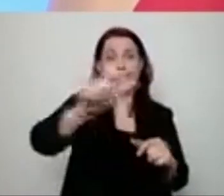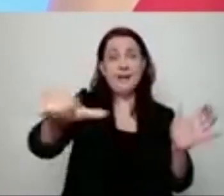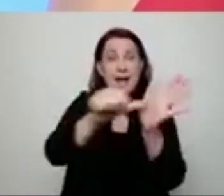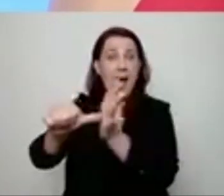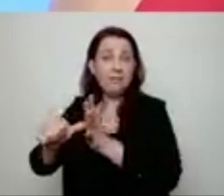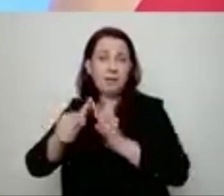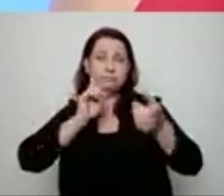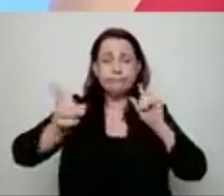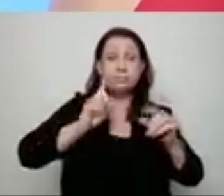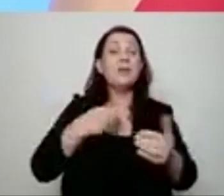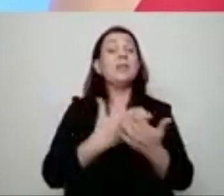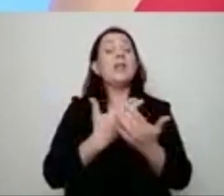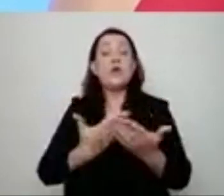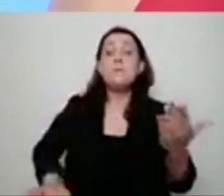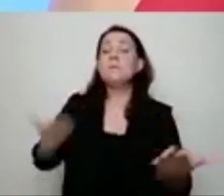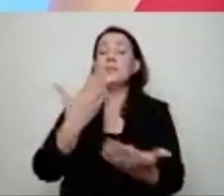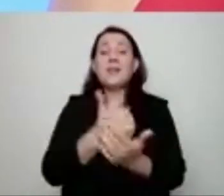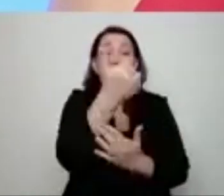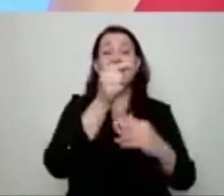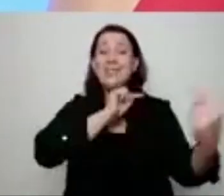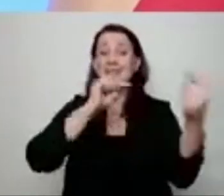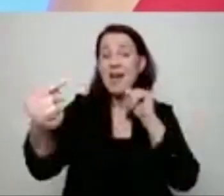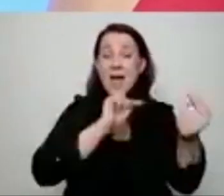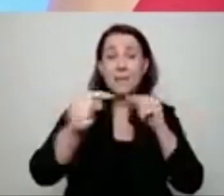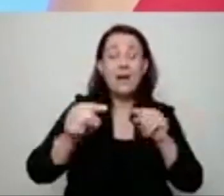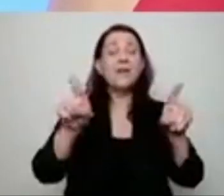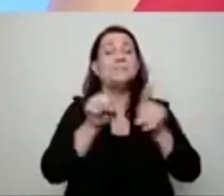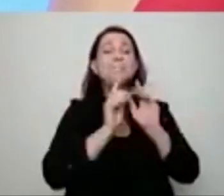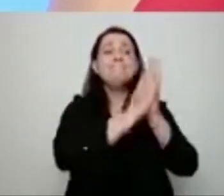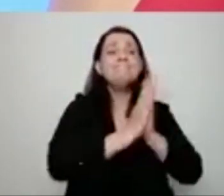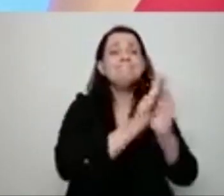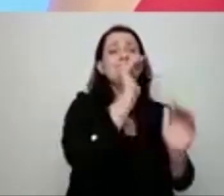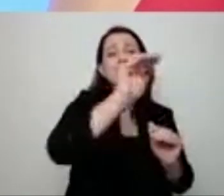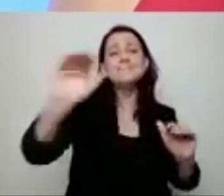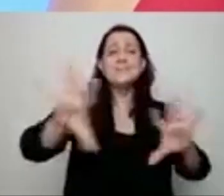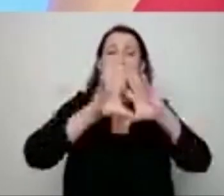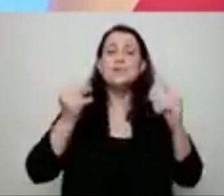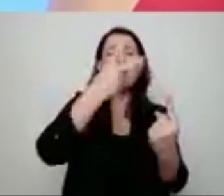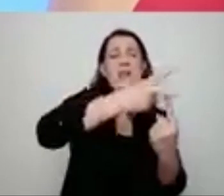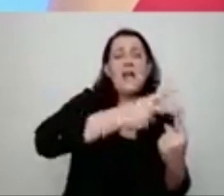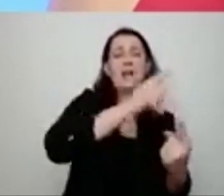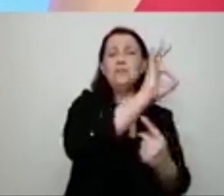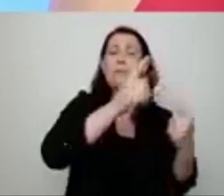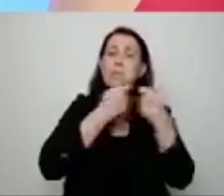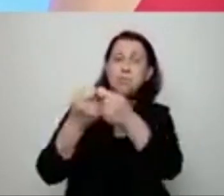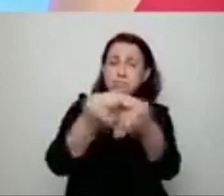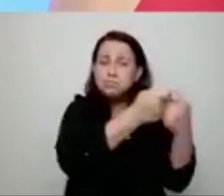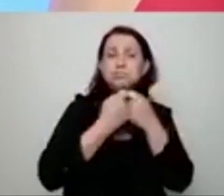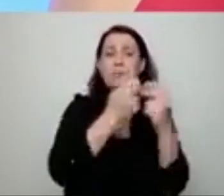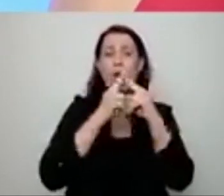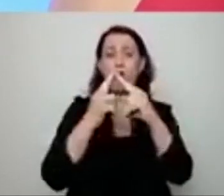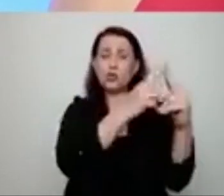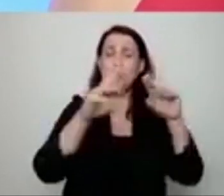proponuję jedną debatę i apeluję do wszystkich stacji telewizyjnych o porozumienie i do wszystkich sztabów o